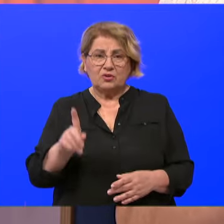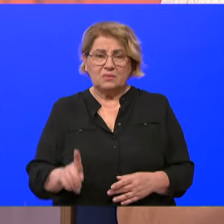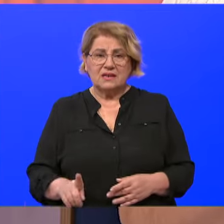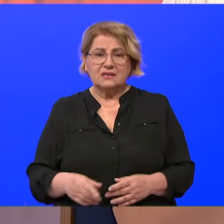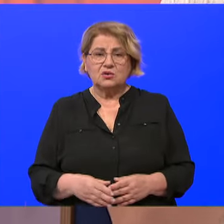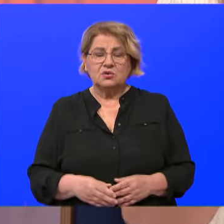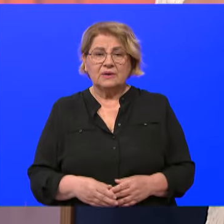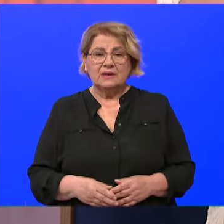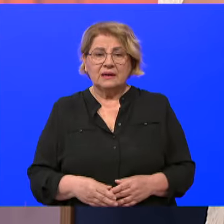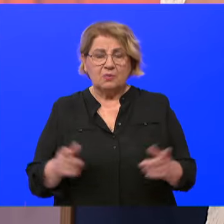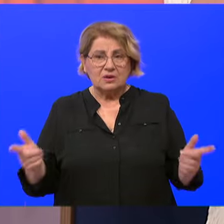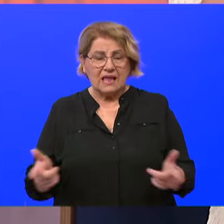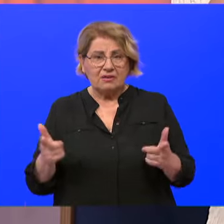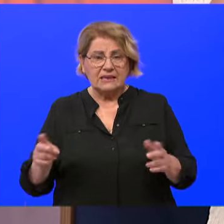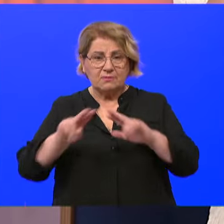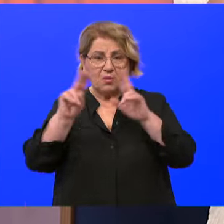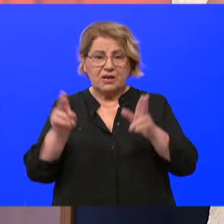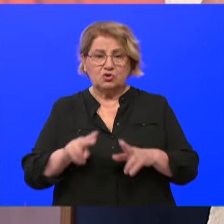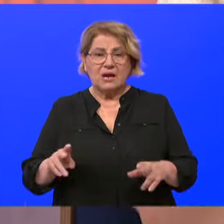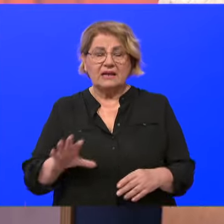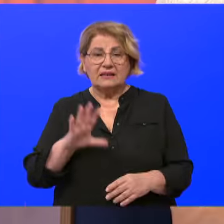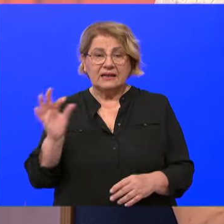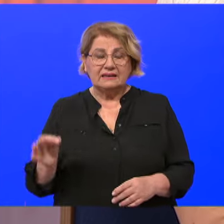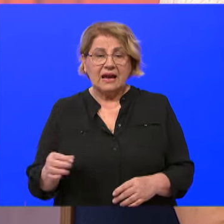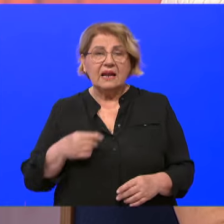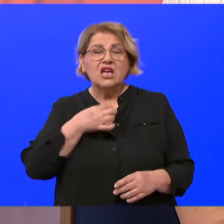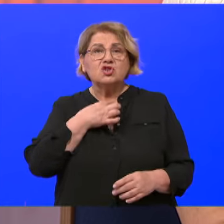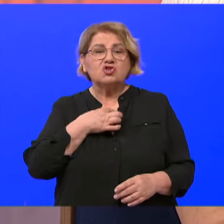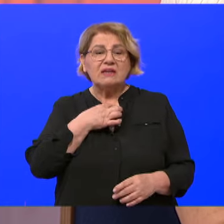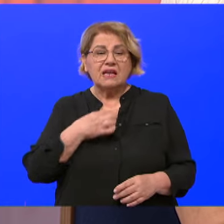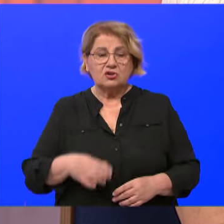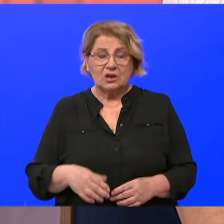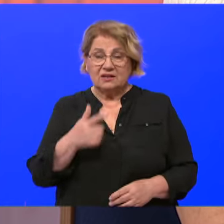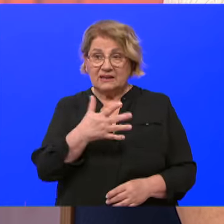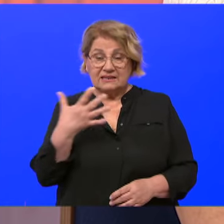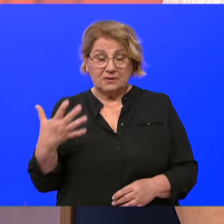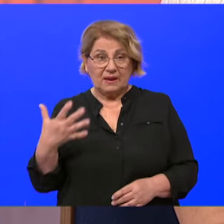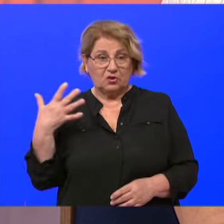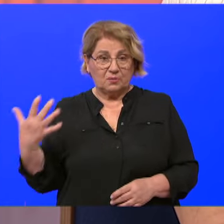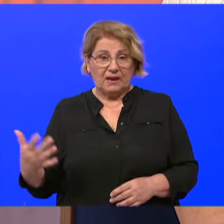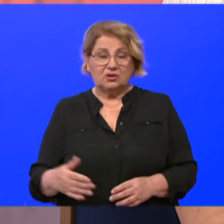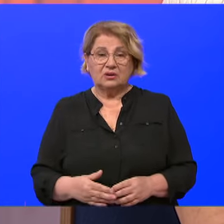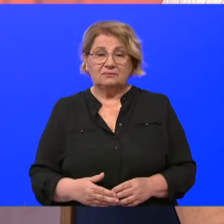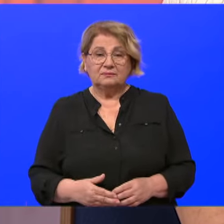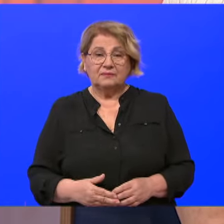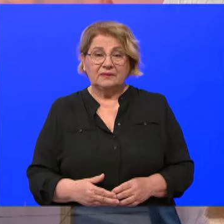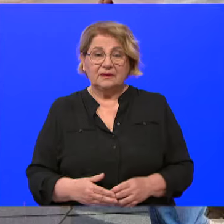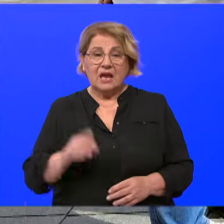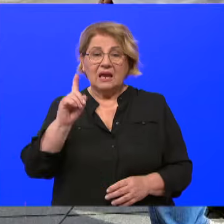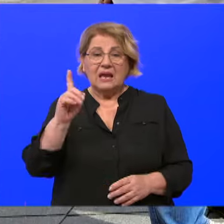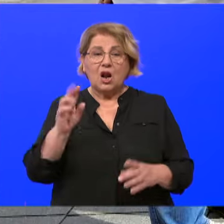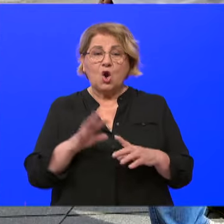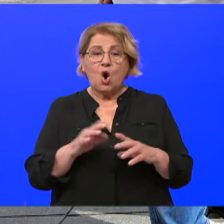smo i proslavili Međunarodni dan, svjetski dan štitnjače, 25.5. Ilko